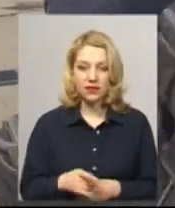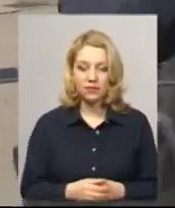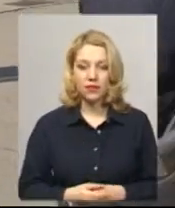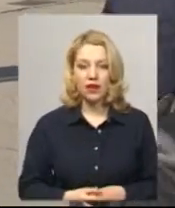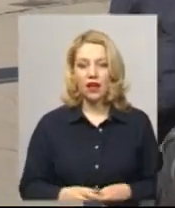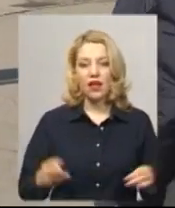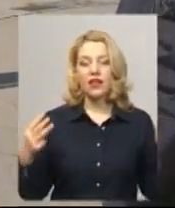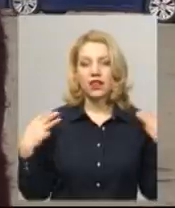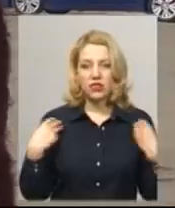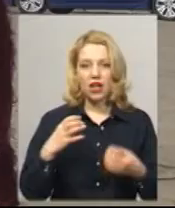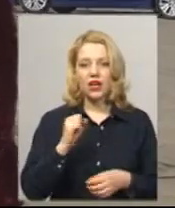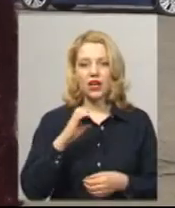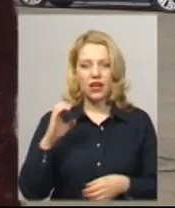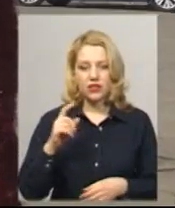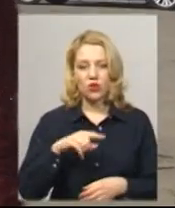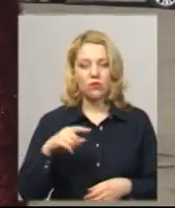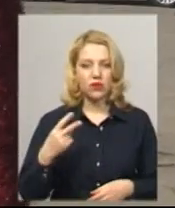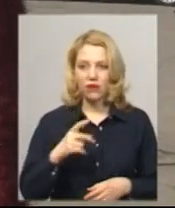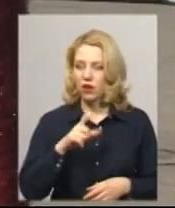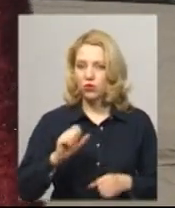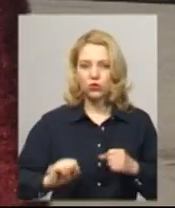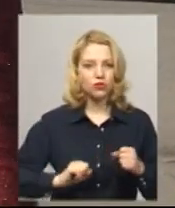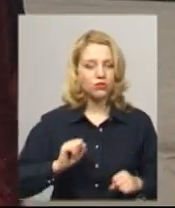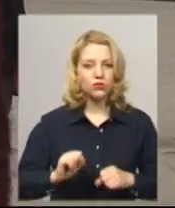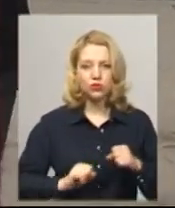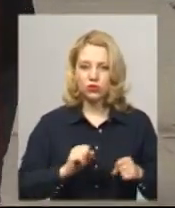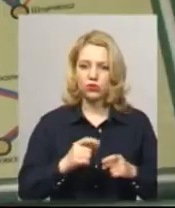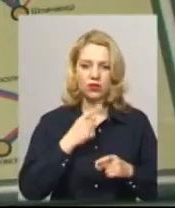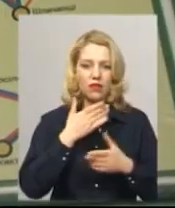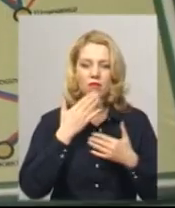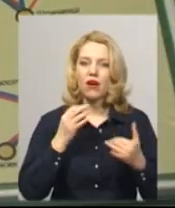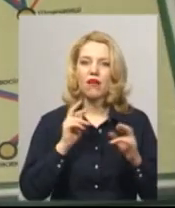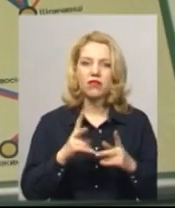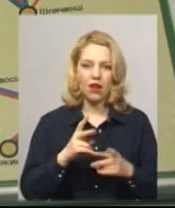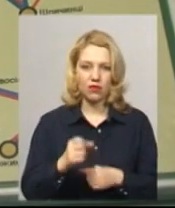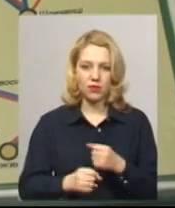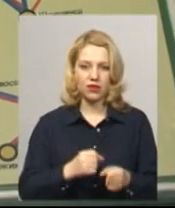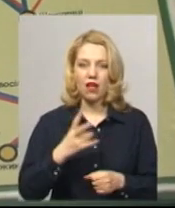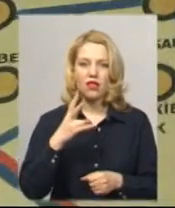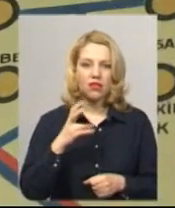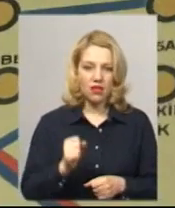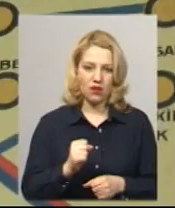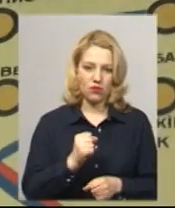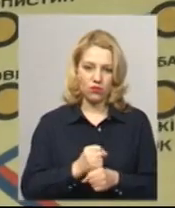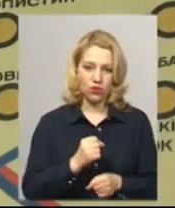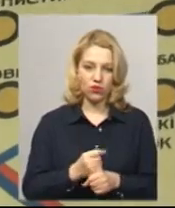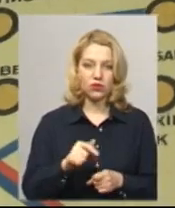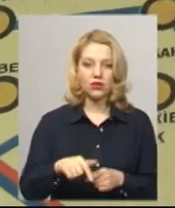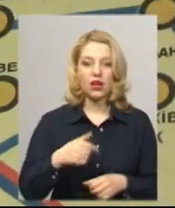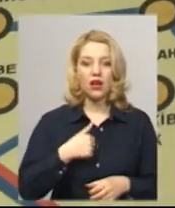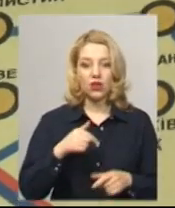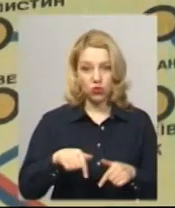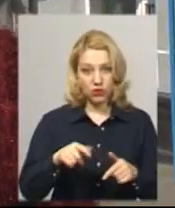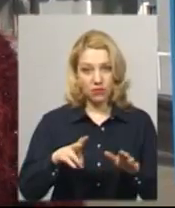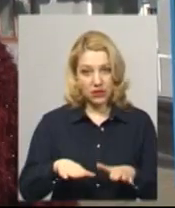станції номер два Неля Соловей розповідає, люди обурюються, що немає чим дістатись до роботи. Це пригородня автостанція. Ну, і відправлялись на Київ